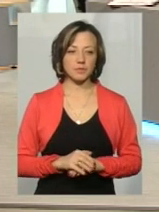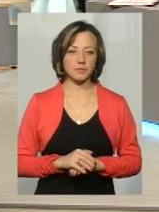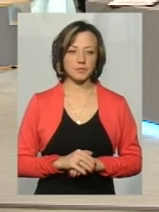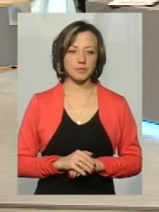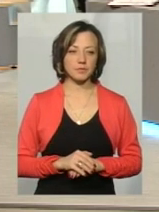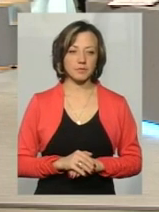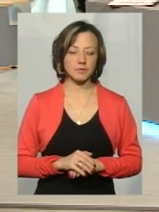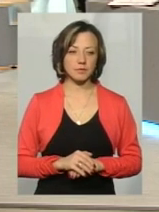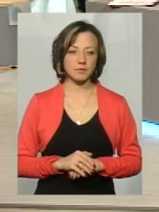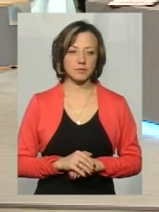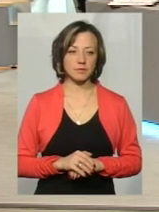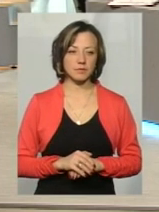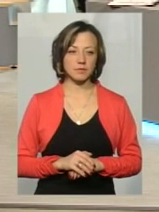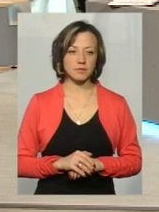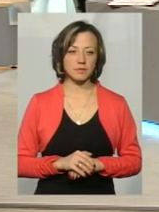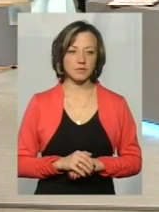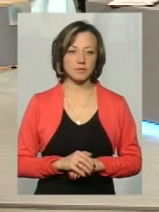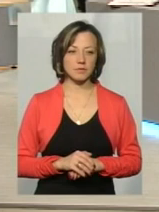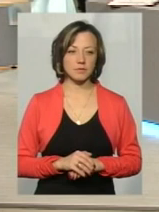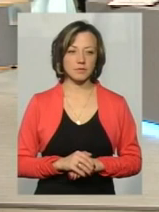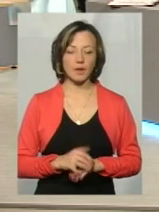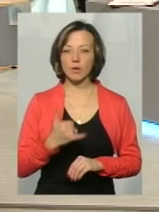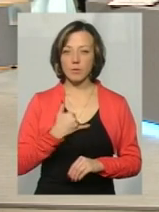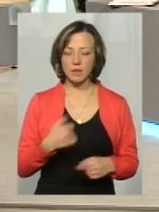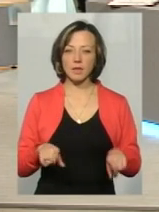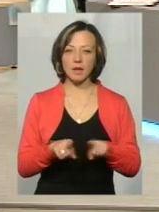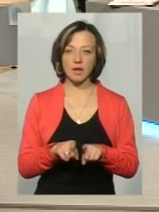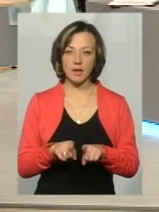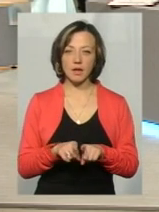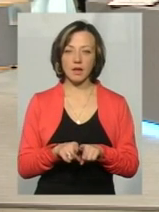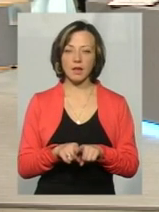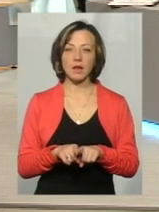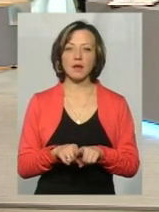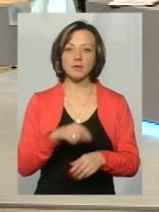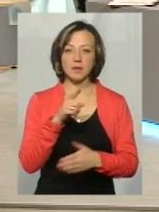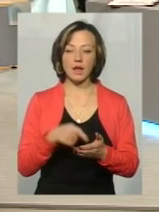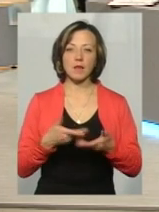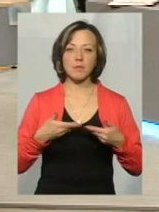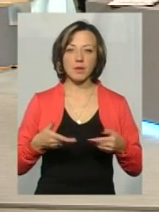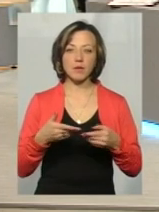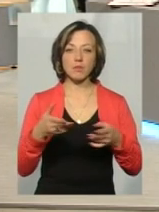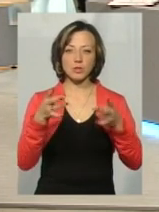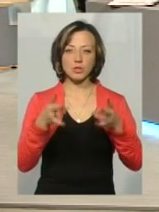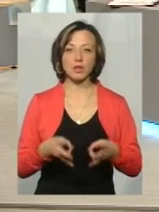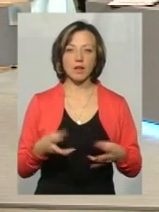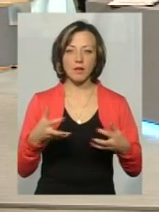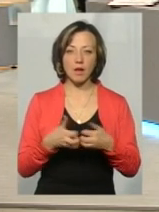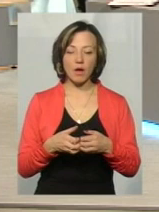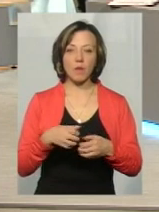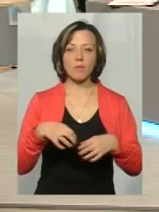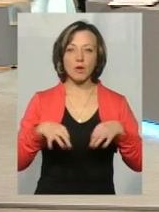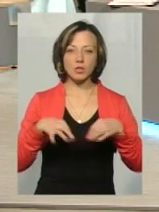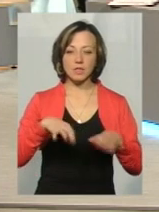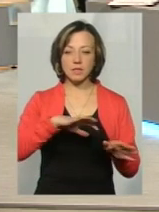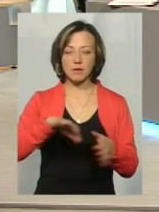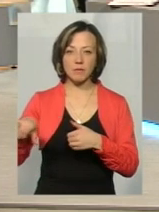Добрий вечір. Прошу, мене цікаве написання, що ми потребували ДТП, машину забрали на штраф-майданчик.